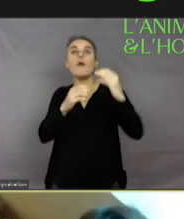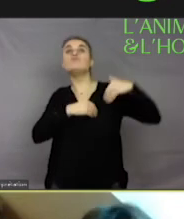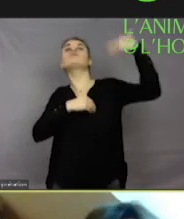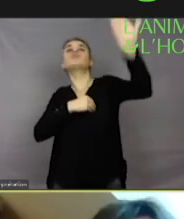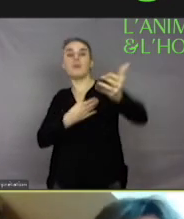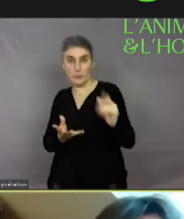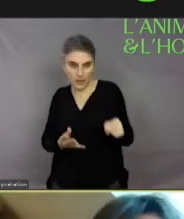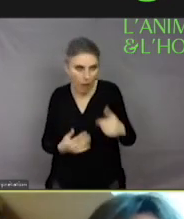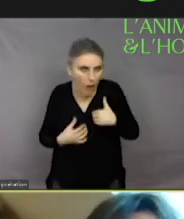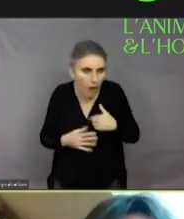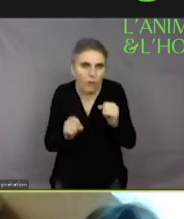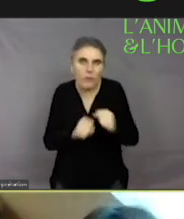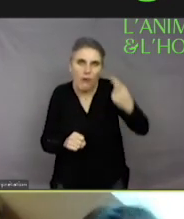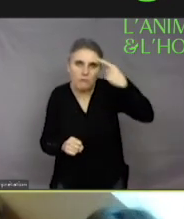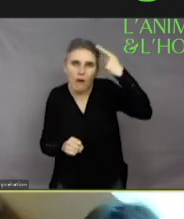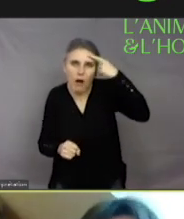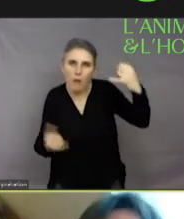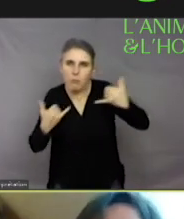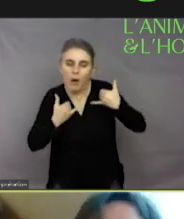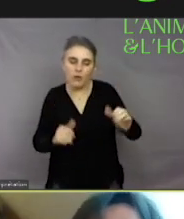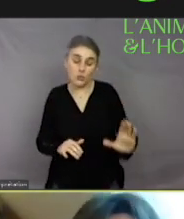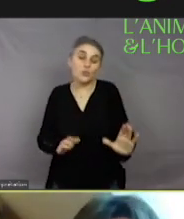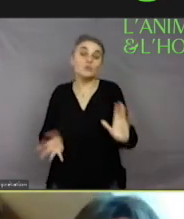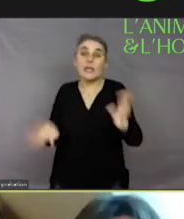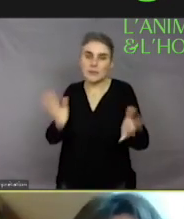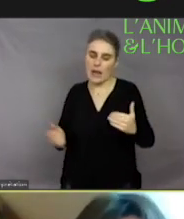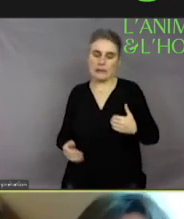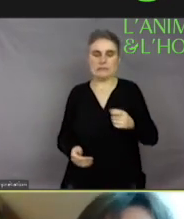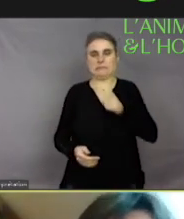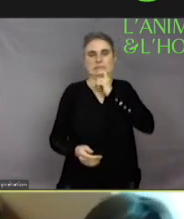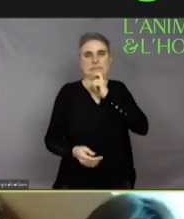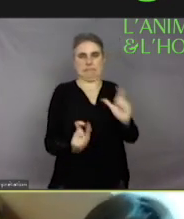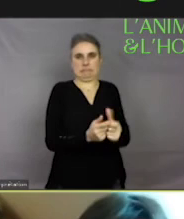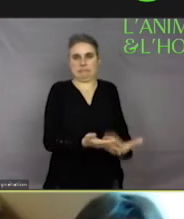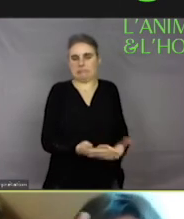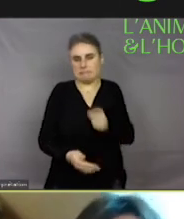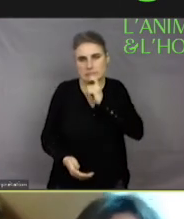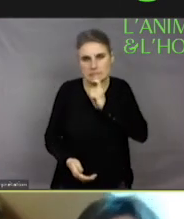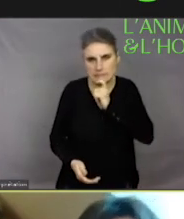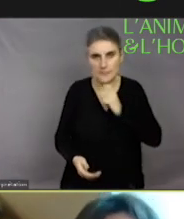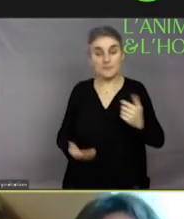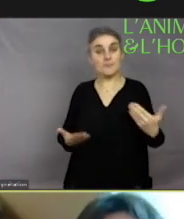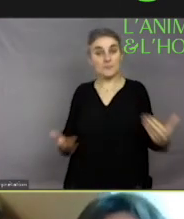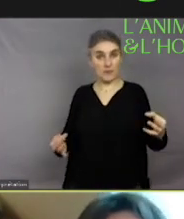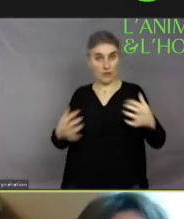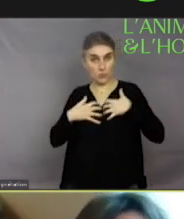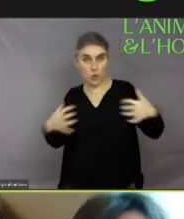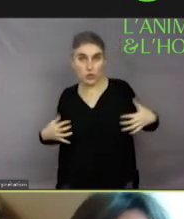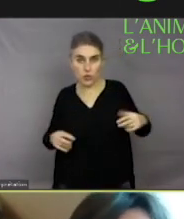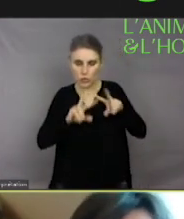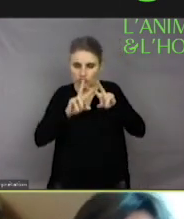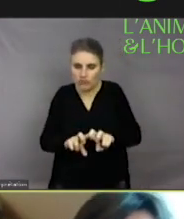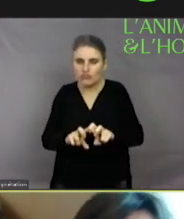intellectuelle de l'éponge est formidable. Pour l'instant, on n'en est pas encore à ce stade. Donc, à ce stade de l'évolution